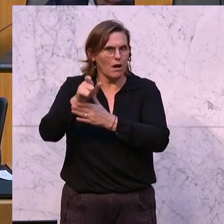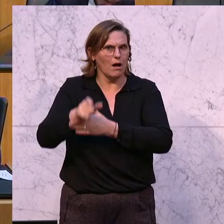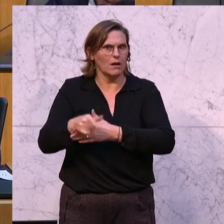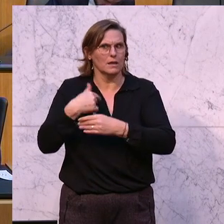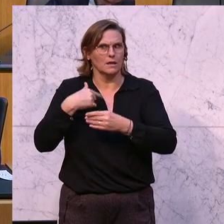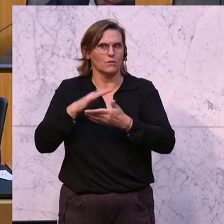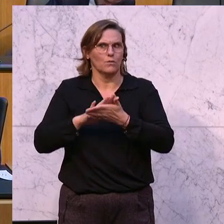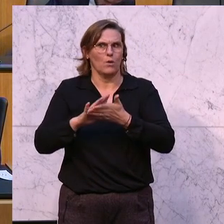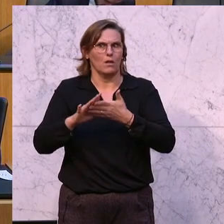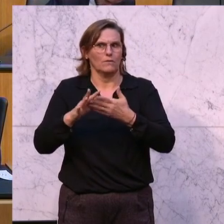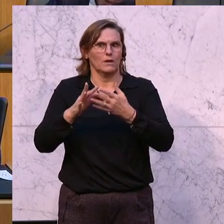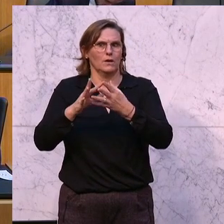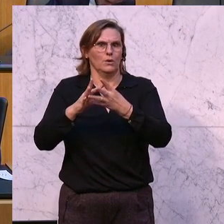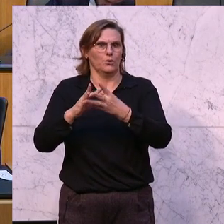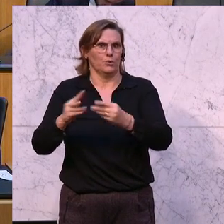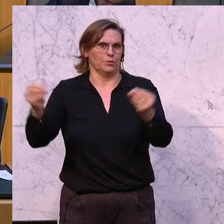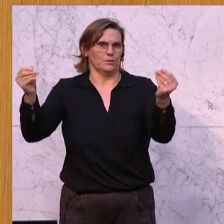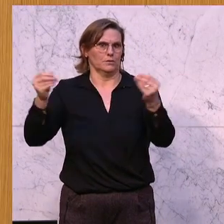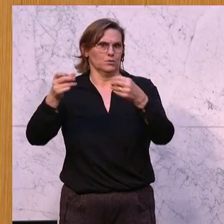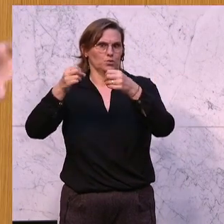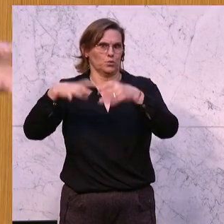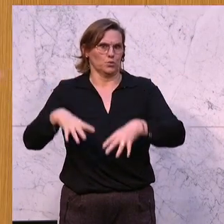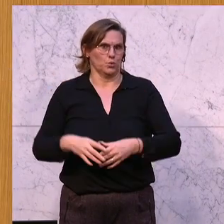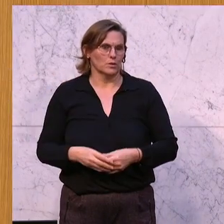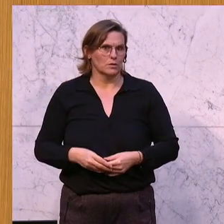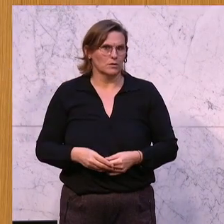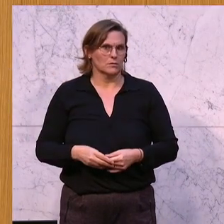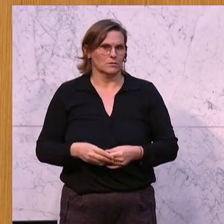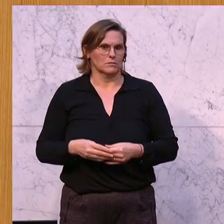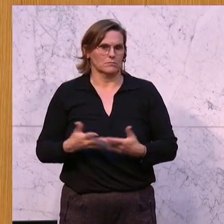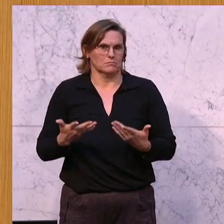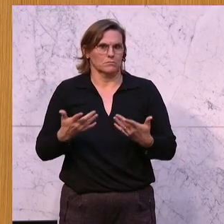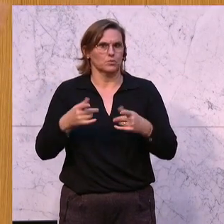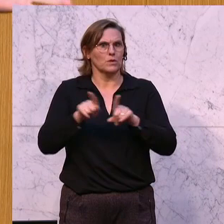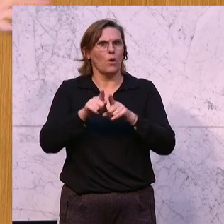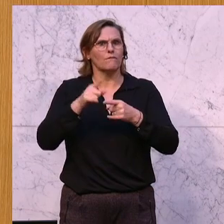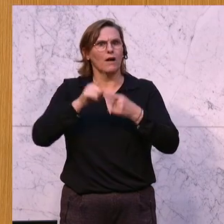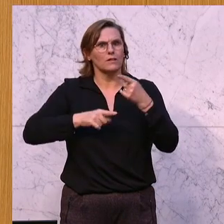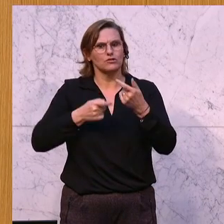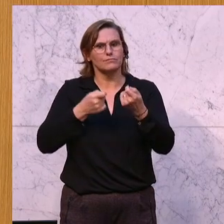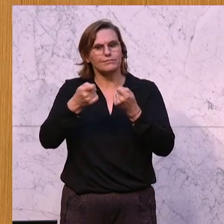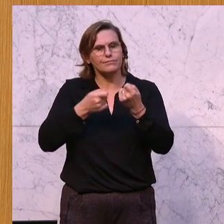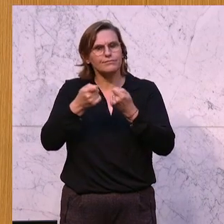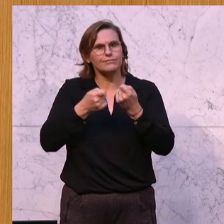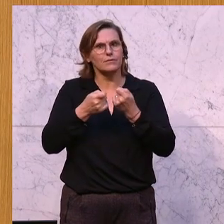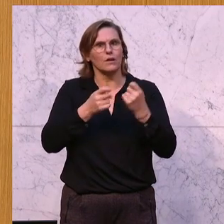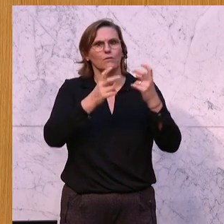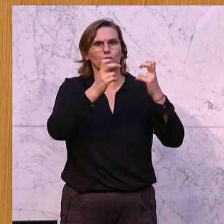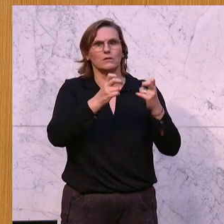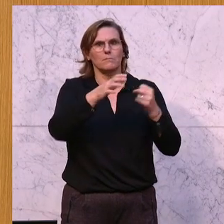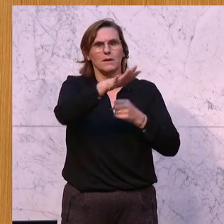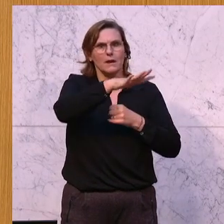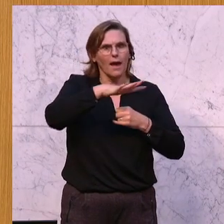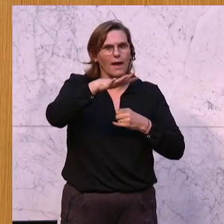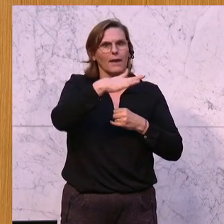verpufft in den Strukturen drinnen. Und es löst auch einen vollkommen falschen Lenkungseffekt aus, weil für den niedergelassenen Bereich haben Sie gerade einmal 300